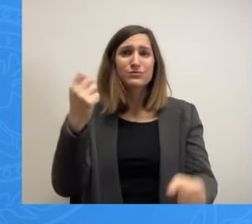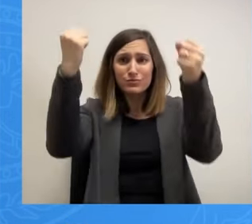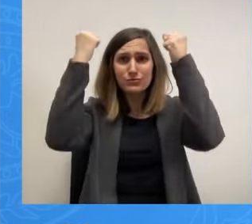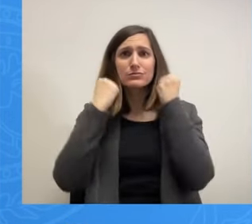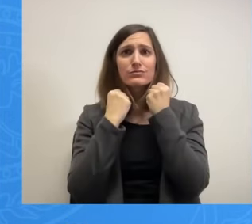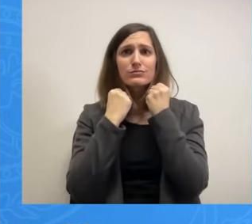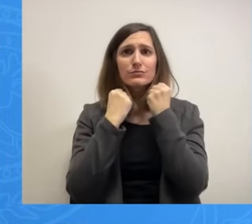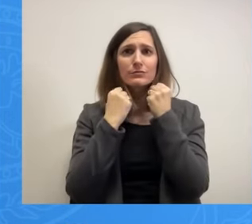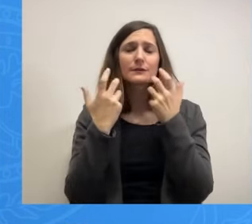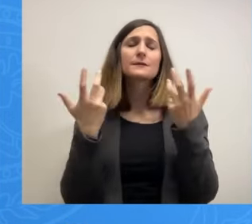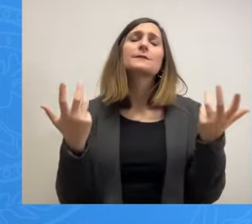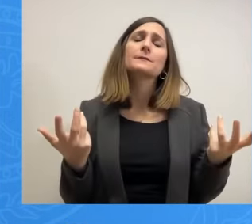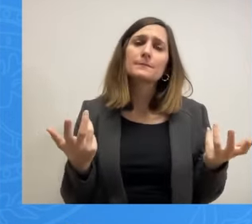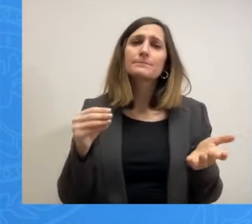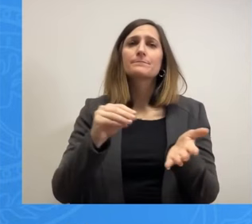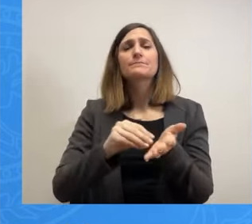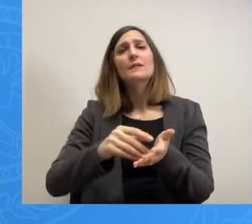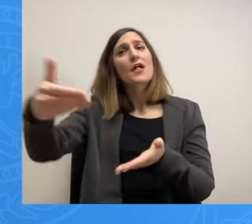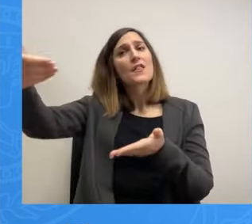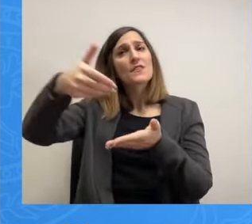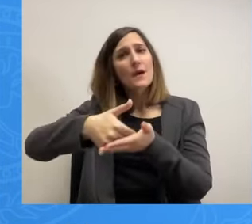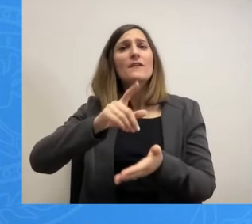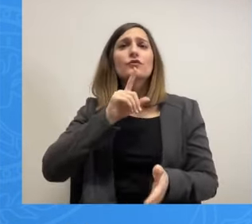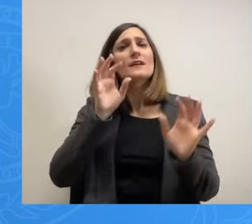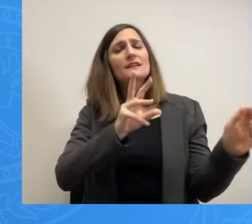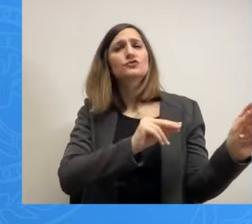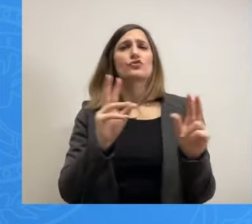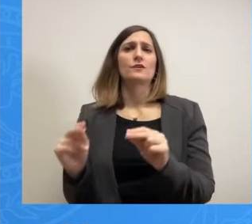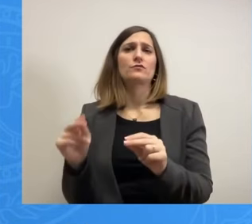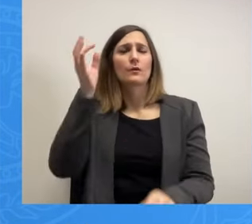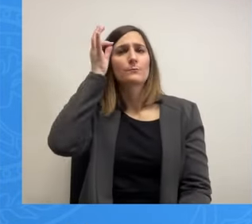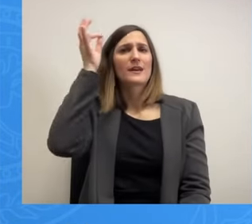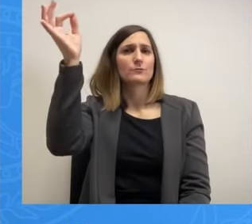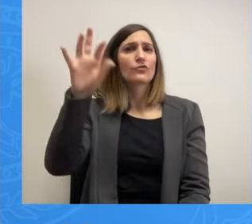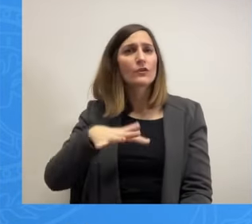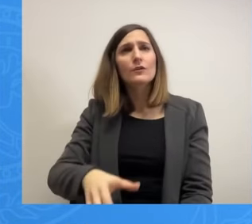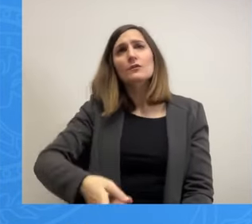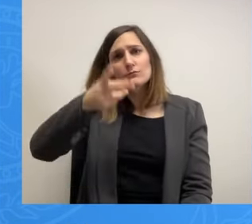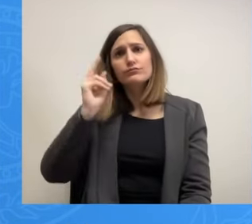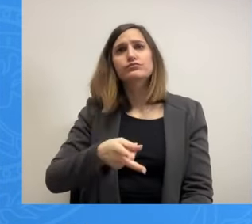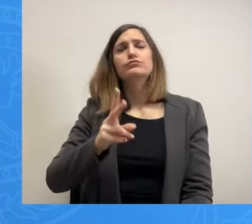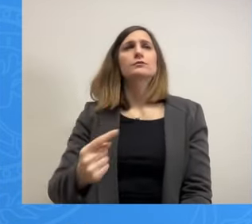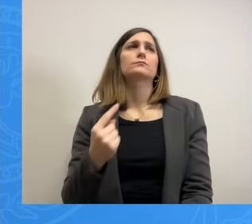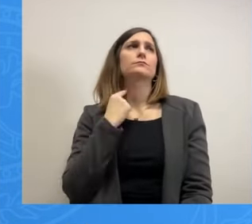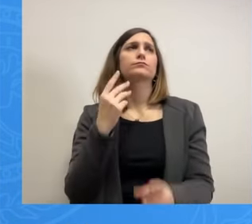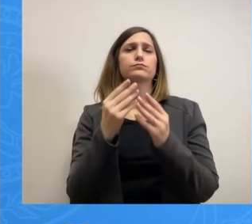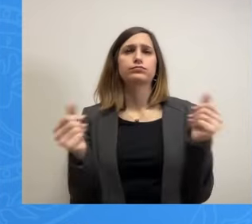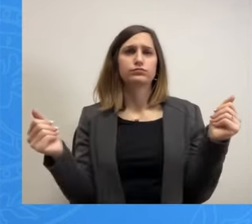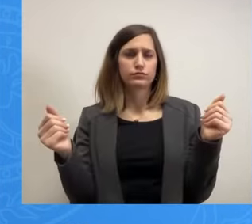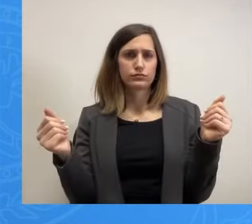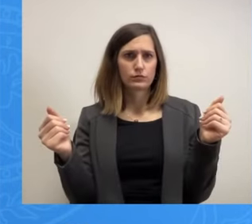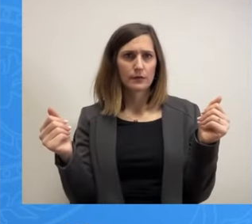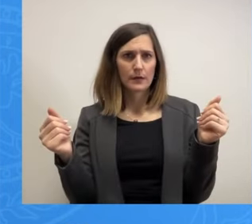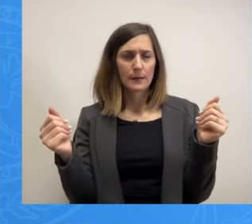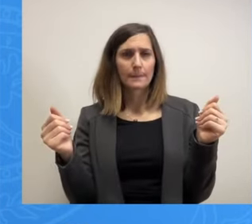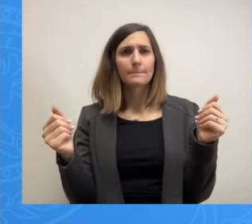12 θέμα που φέρνετε είναι τέτοια περίπτωση. Κινδυνεύει να χαθεί. Κινδυνεύει να χαθεί το κουπάδικο